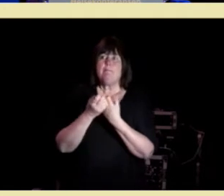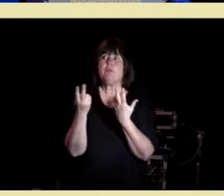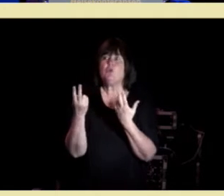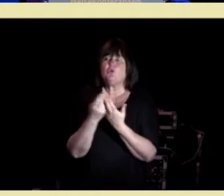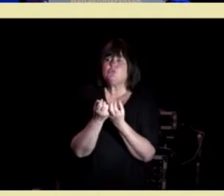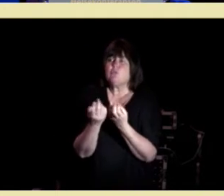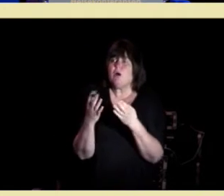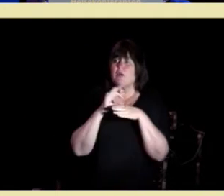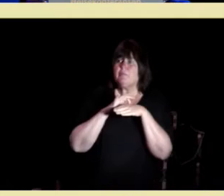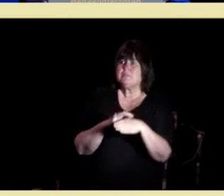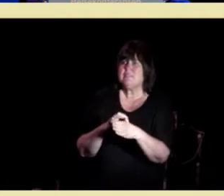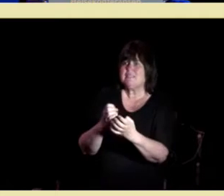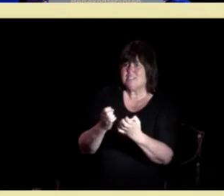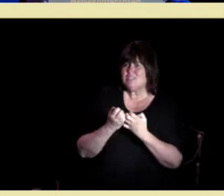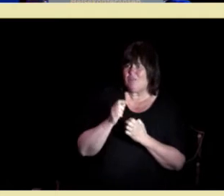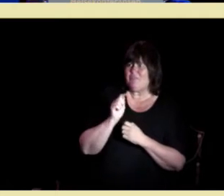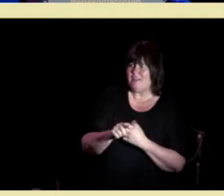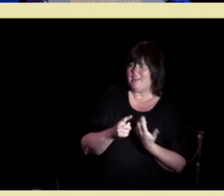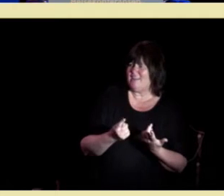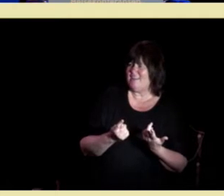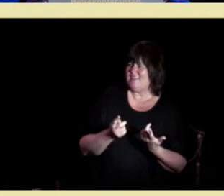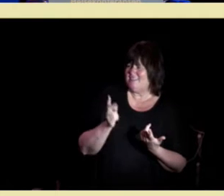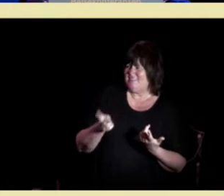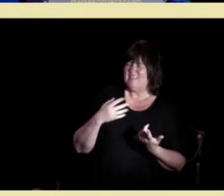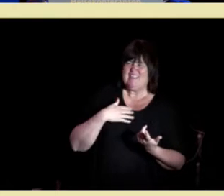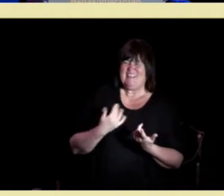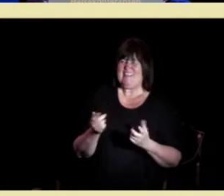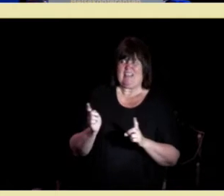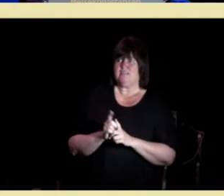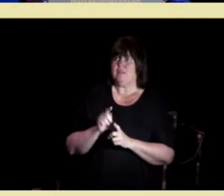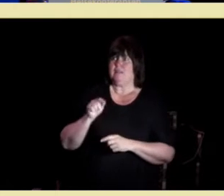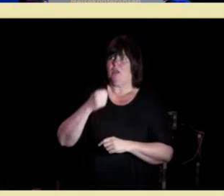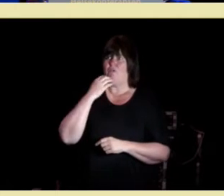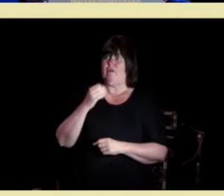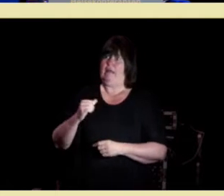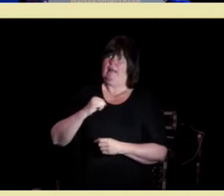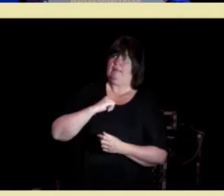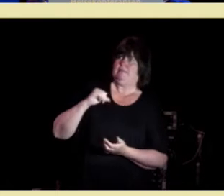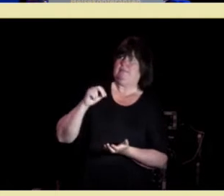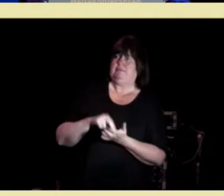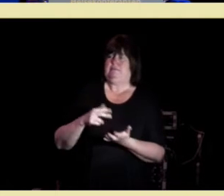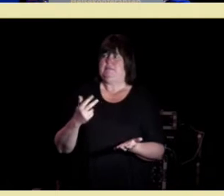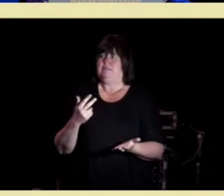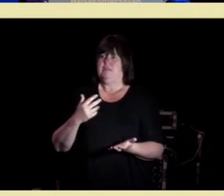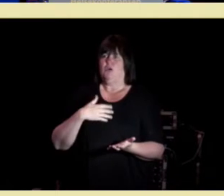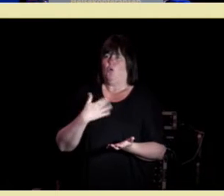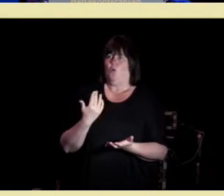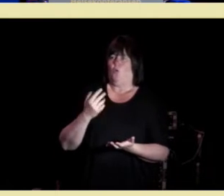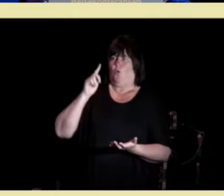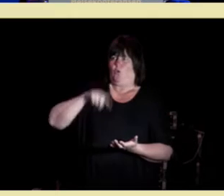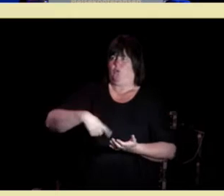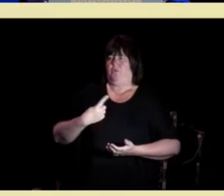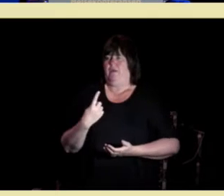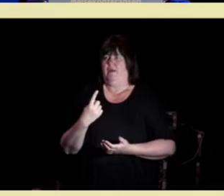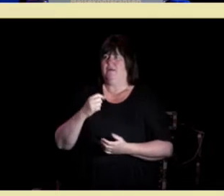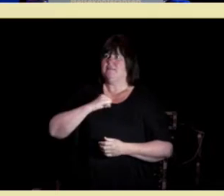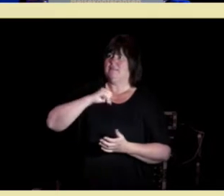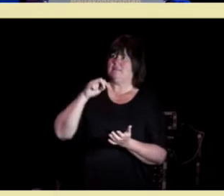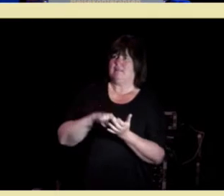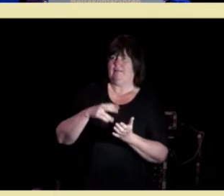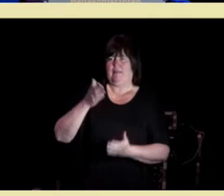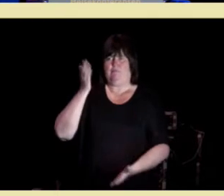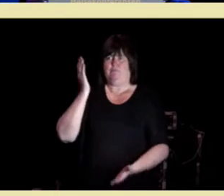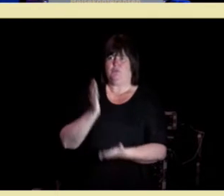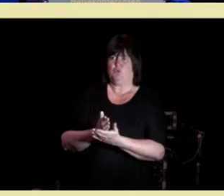det er nemlig ikke slik at det å være autonom altså føle seg i til å fatte selvstendige beslutninger om seg selv